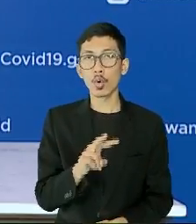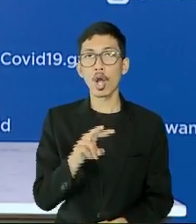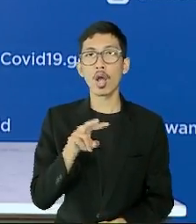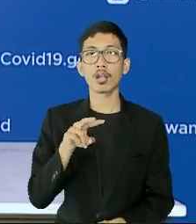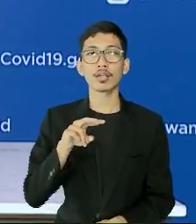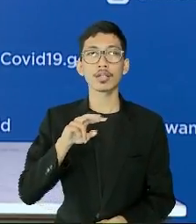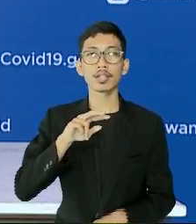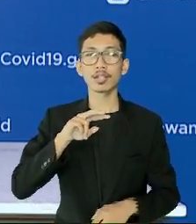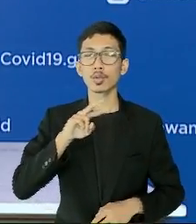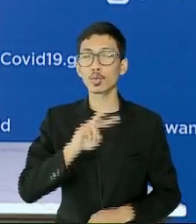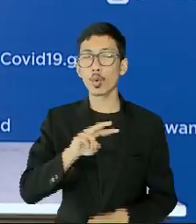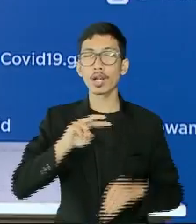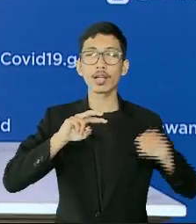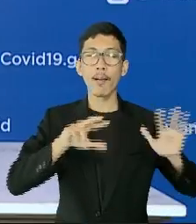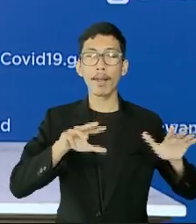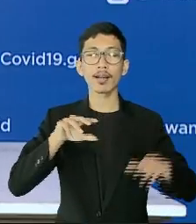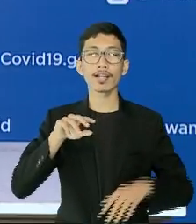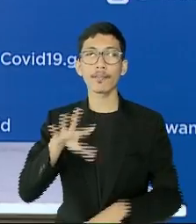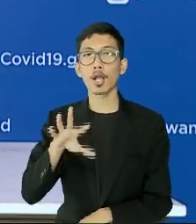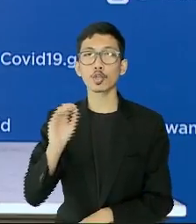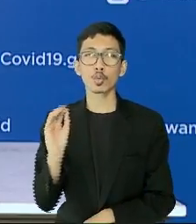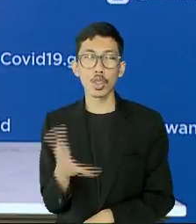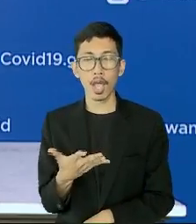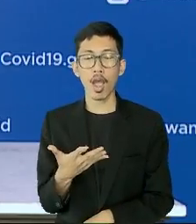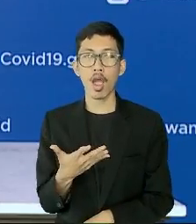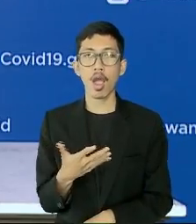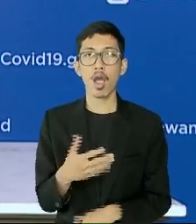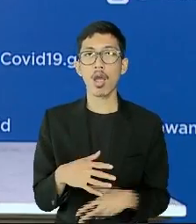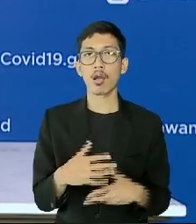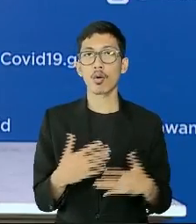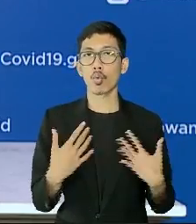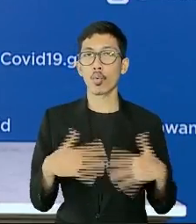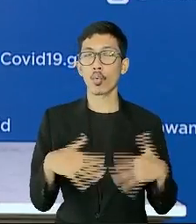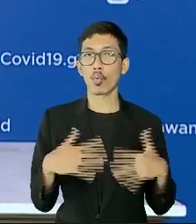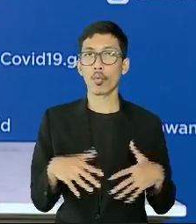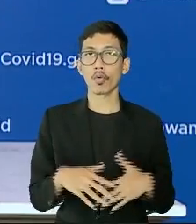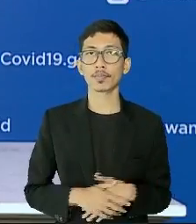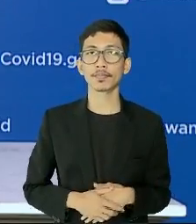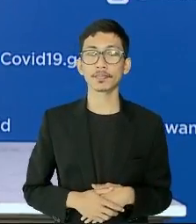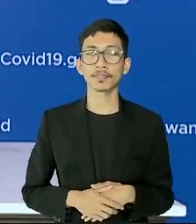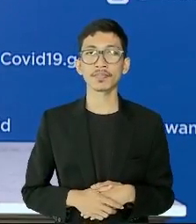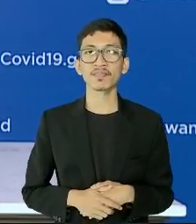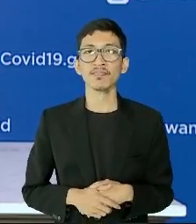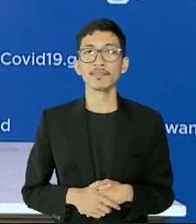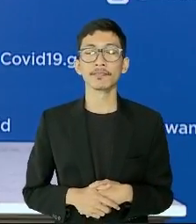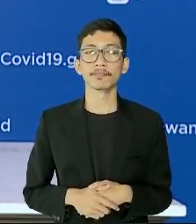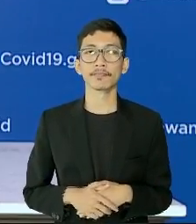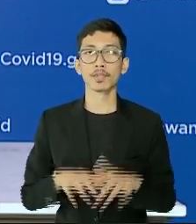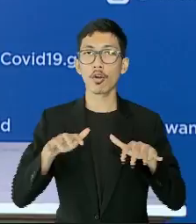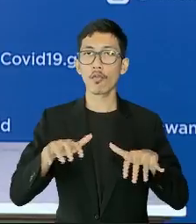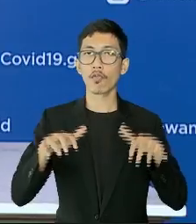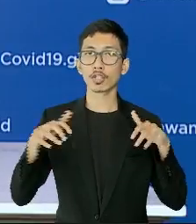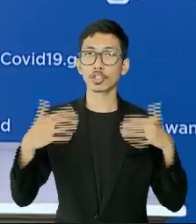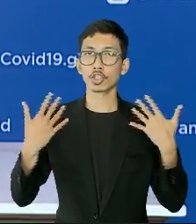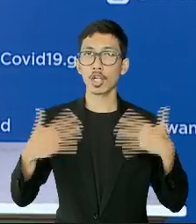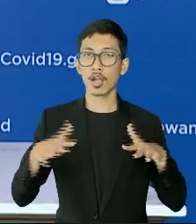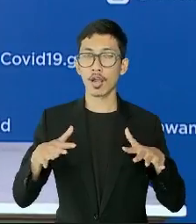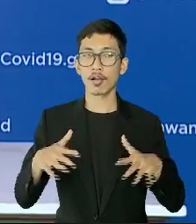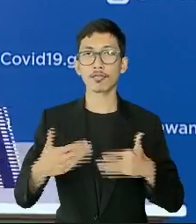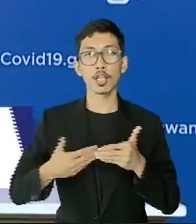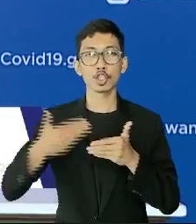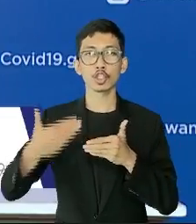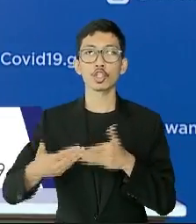,3 juta dosis baik dalam bentuk bulk dan bahan jadi. Demikian konferensi pers pada hari ini saya